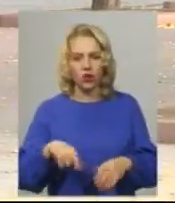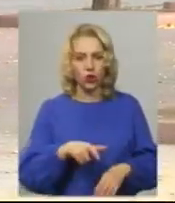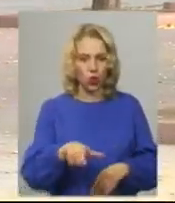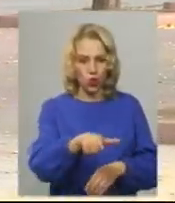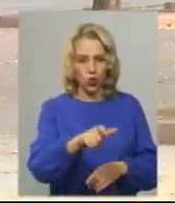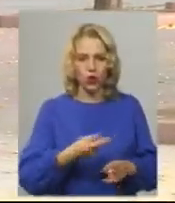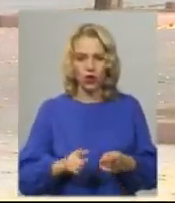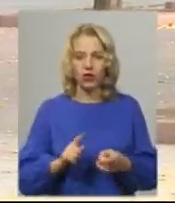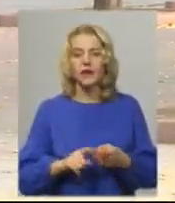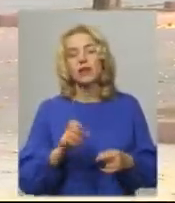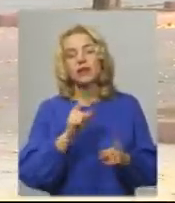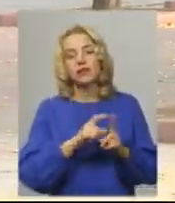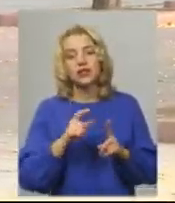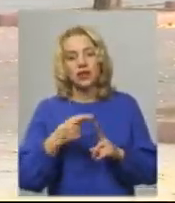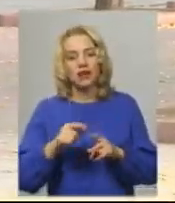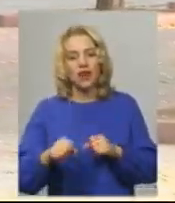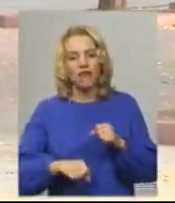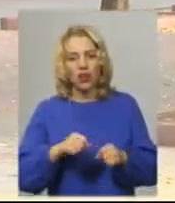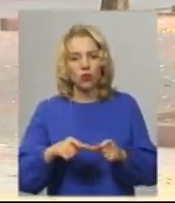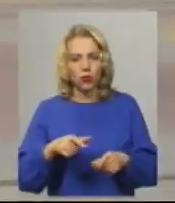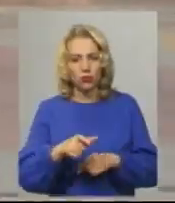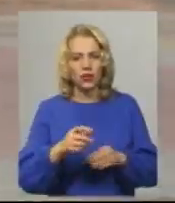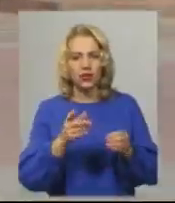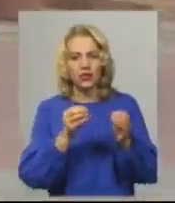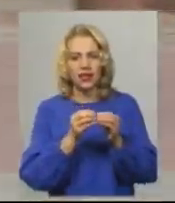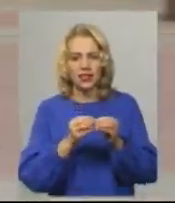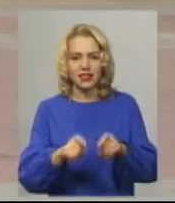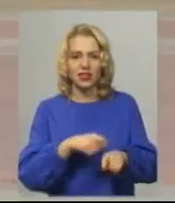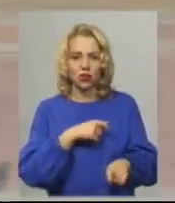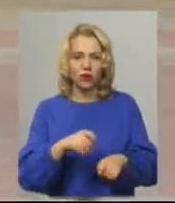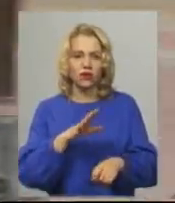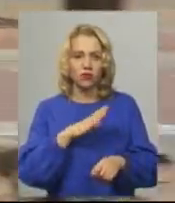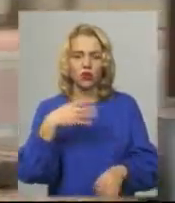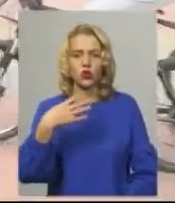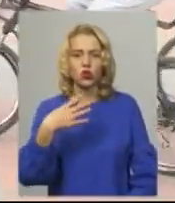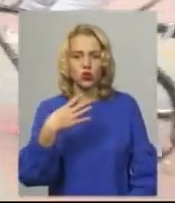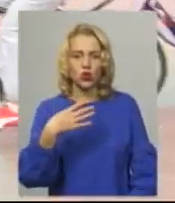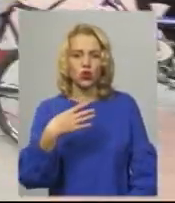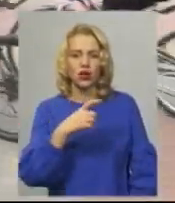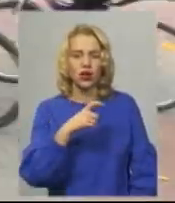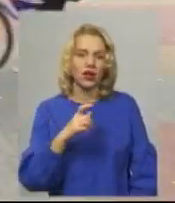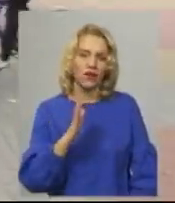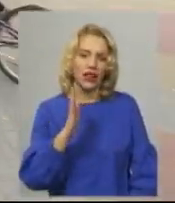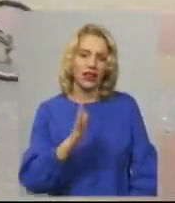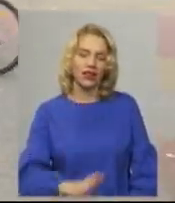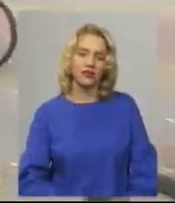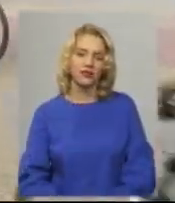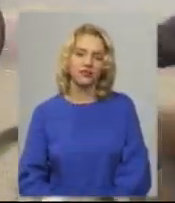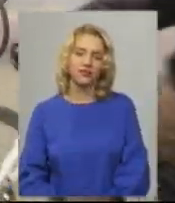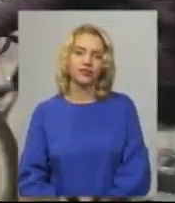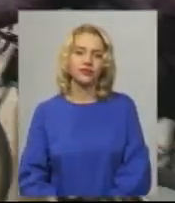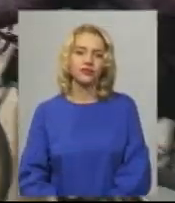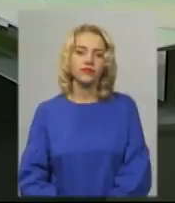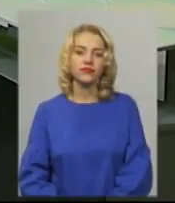заходу Віталія Поліщука, велопробіг протяжністю у 10 кілометрів тривав 40 хвилин. Михайло Жила, Олександр Горішевський, новини на Суспільному, Хмельниччина.